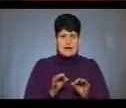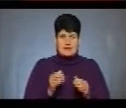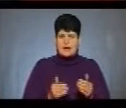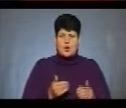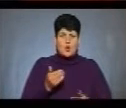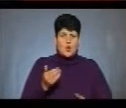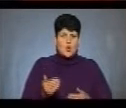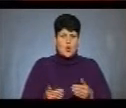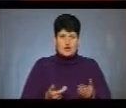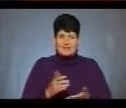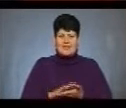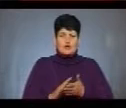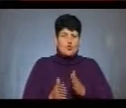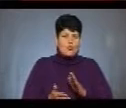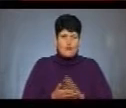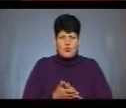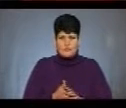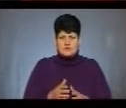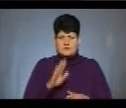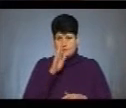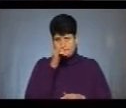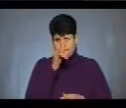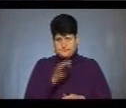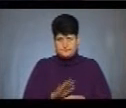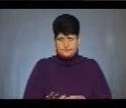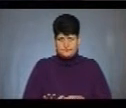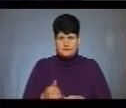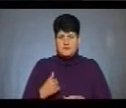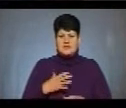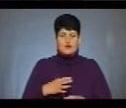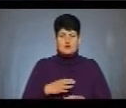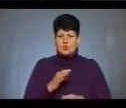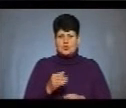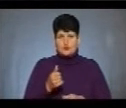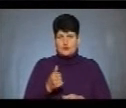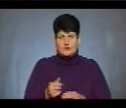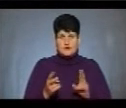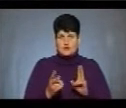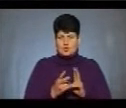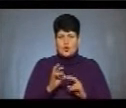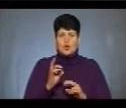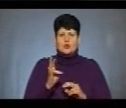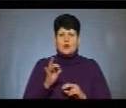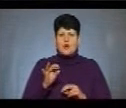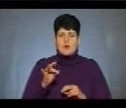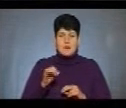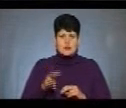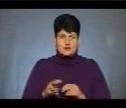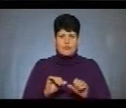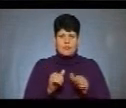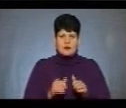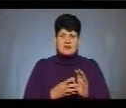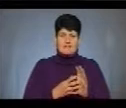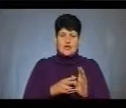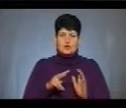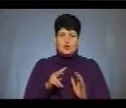на домовленість з окупантами не можемо йти». «Ми не очікуємо нічого доброго від зустрічі в нормандському форматі 9 грудня в Парижі.